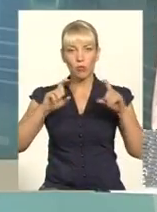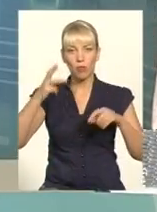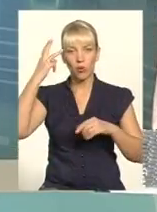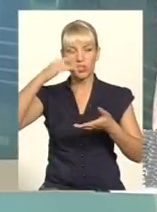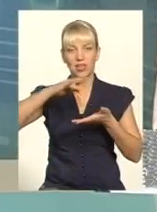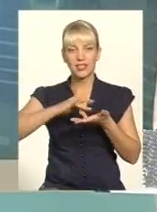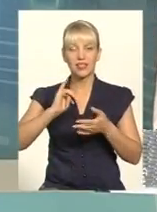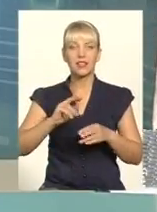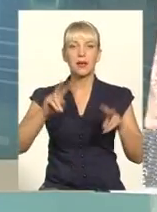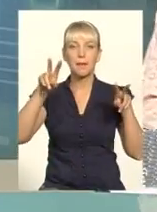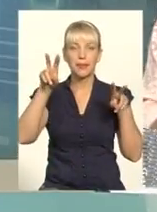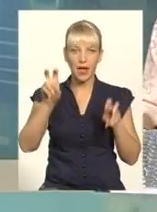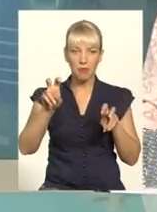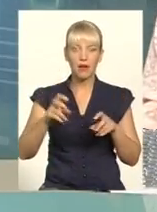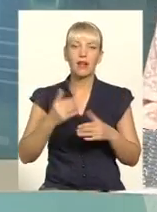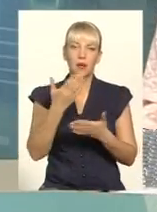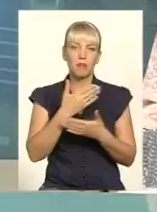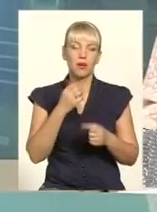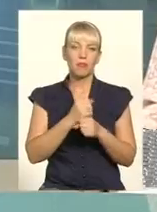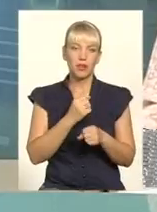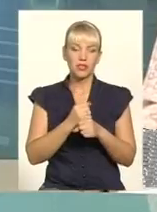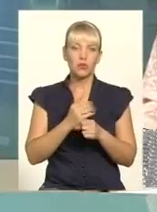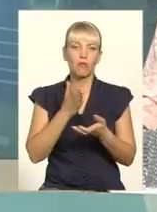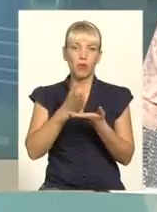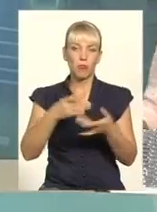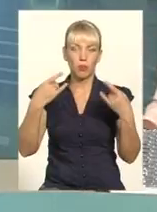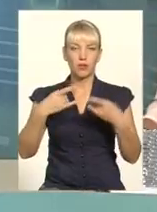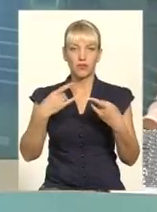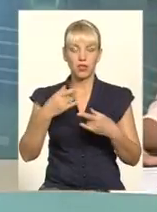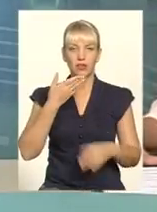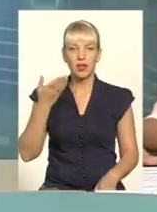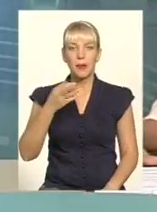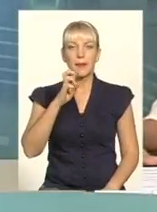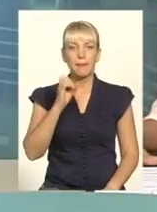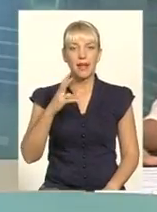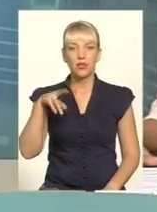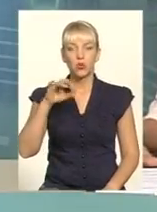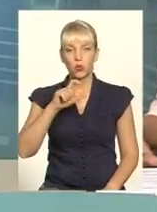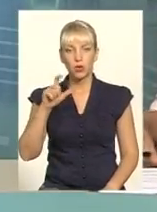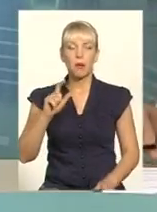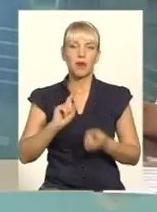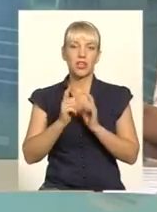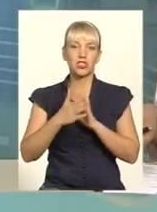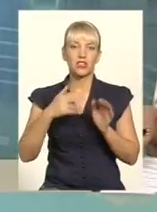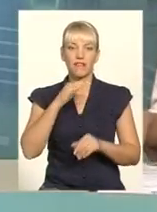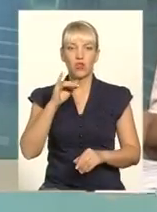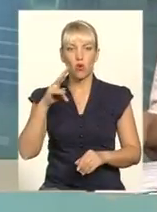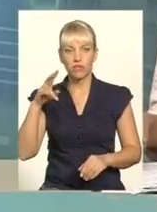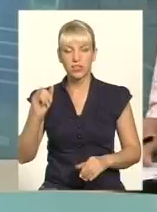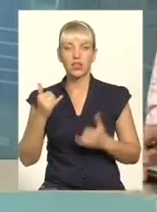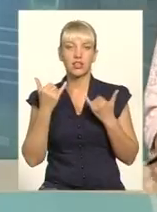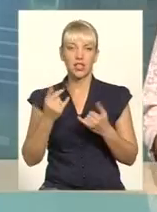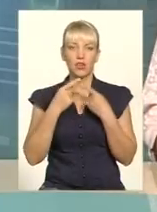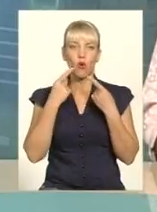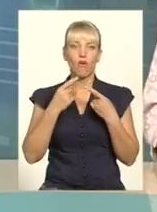передача «Тема». Сьогодні працюємо в прямому ефірі. Я Анна Бендюх, переклад на жестову мову Оксани Фіноцької. нині говоримо